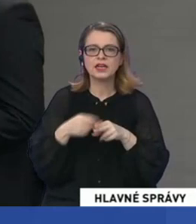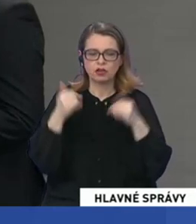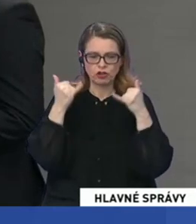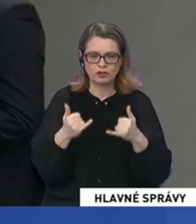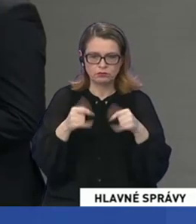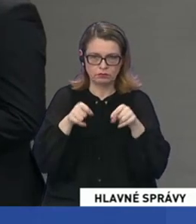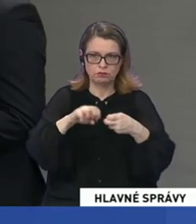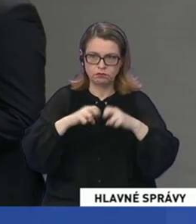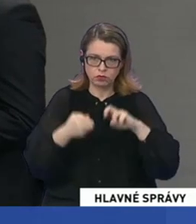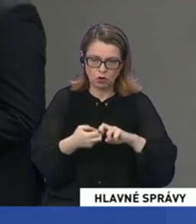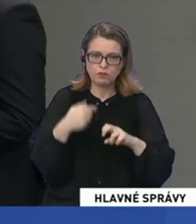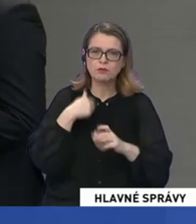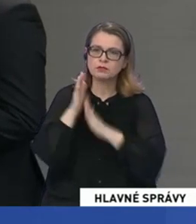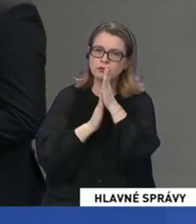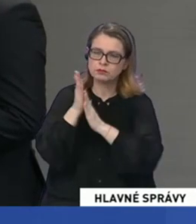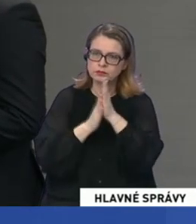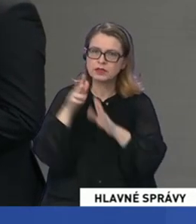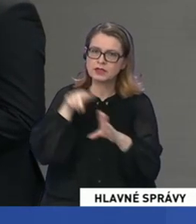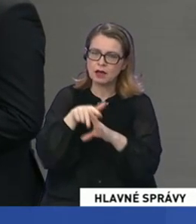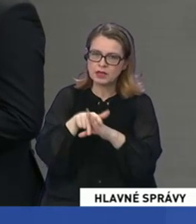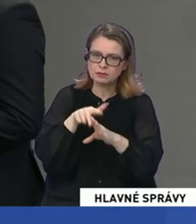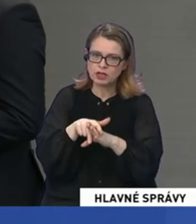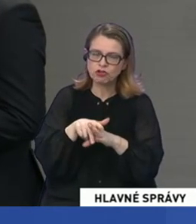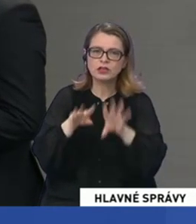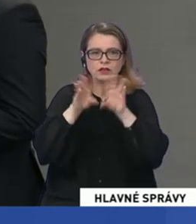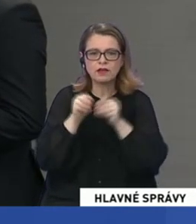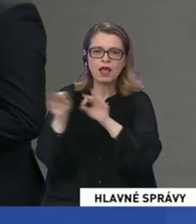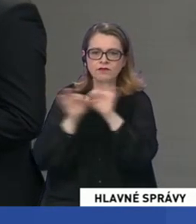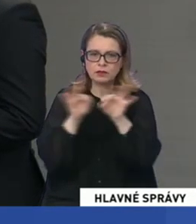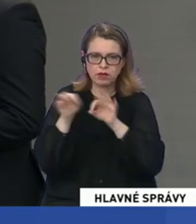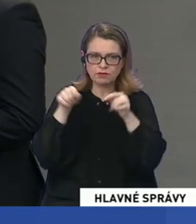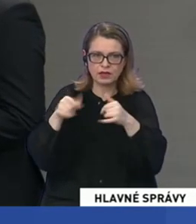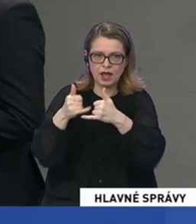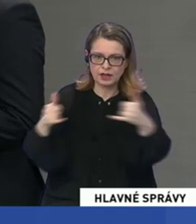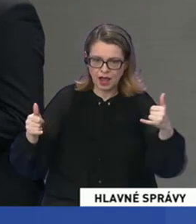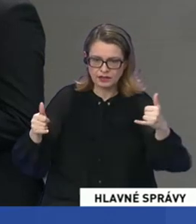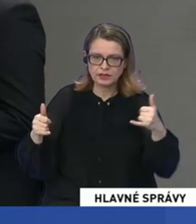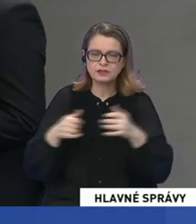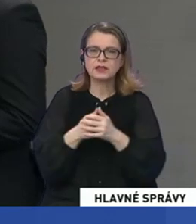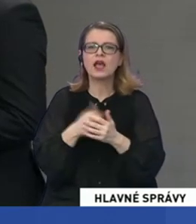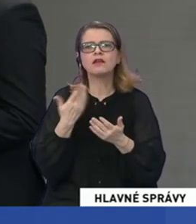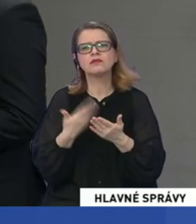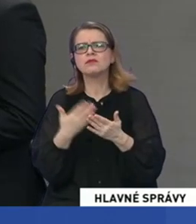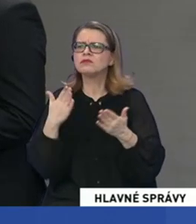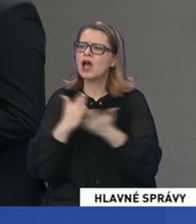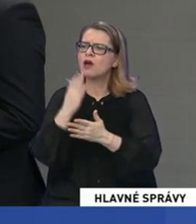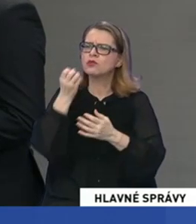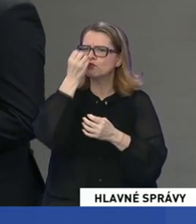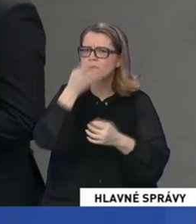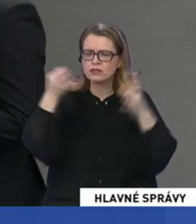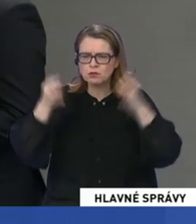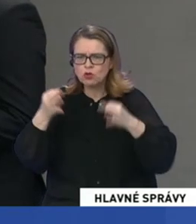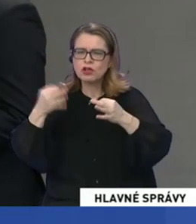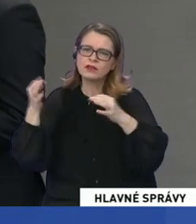situácie. Boli sme požiadani o zabezpečenie materiol technického vybavenia a týto hraničné prechody ako dočasné útočiska v prípade nepriazných poveternostných